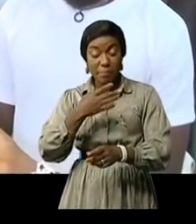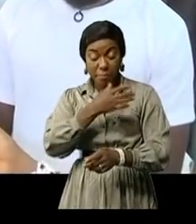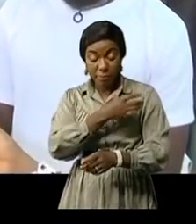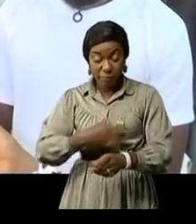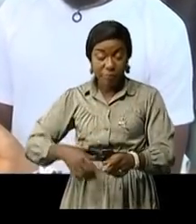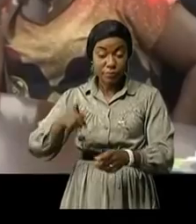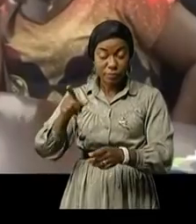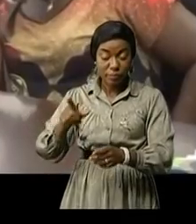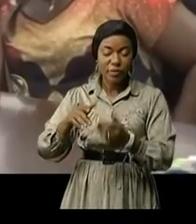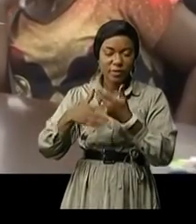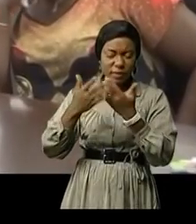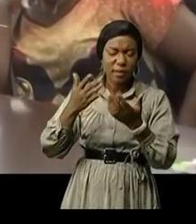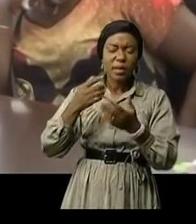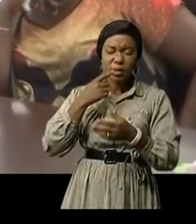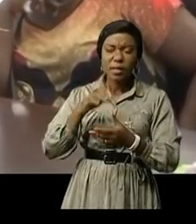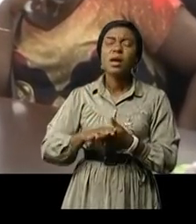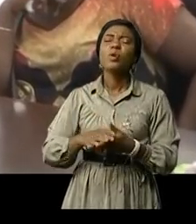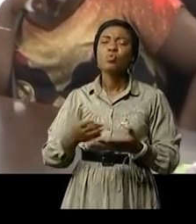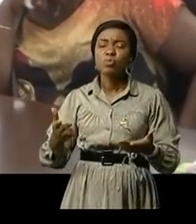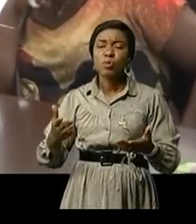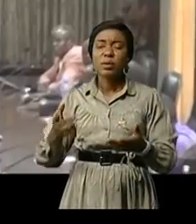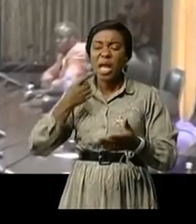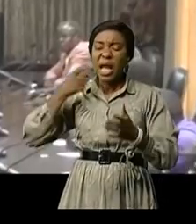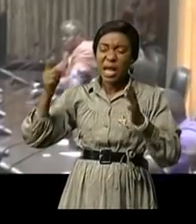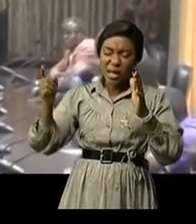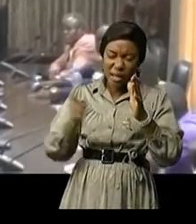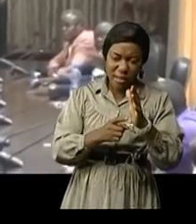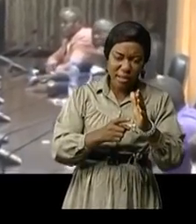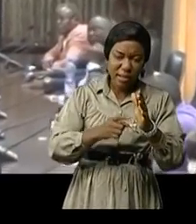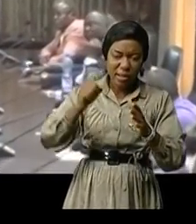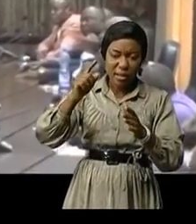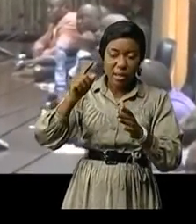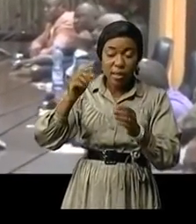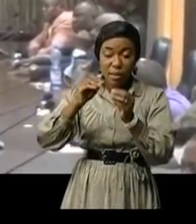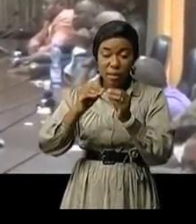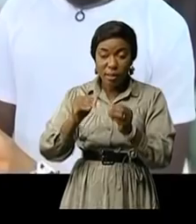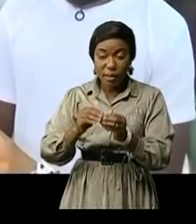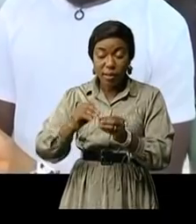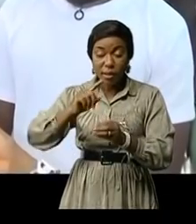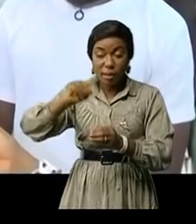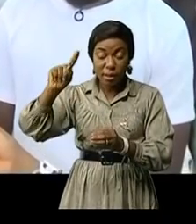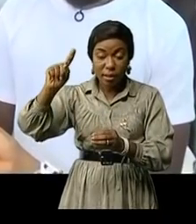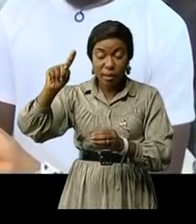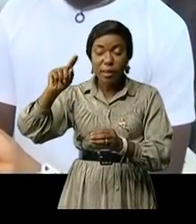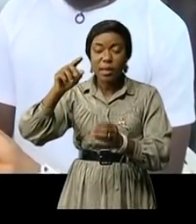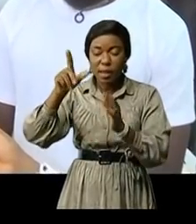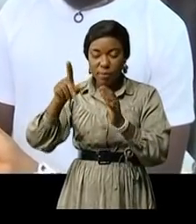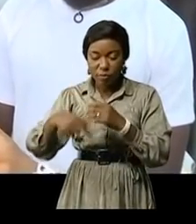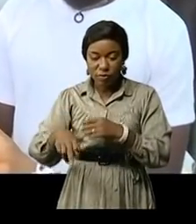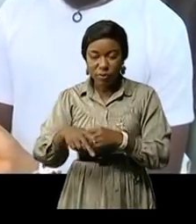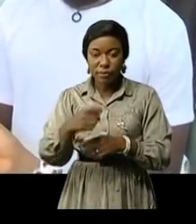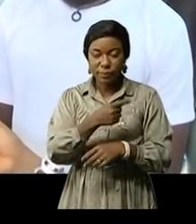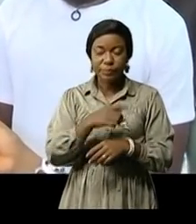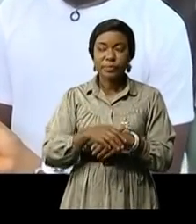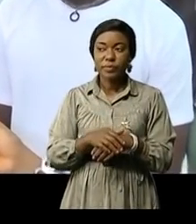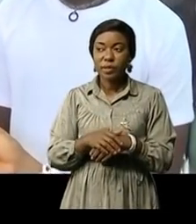de la situation et dit avoir reçu des instructions de la part du numéro 1 de la province Justinemamakoso et la corporation Icamat